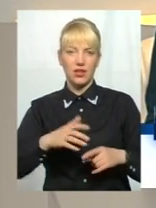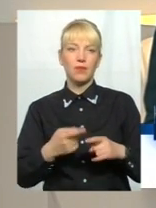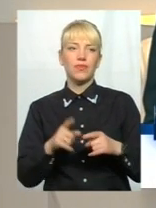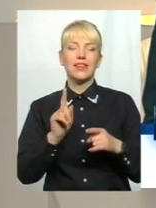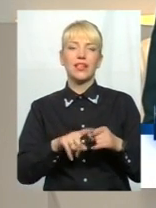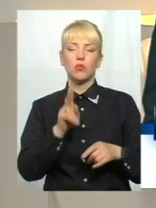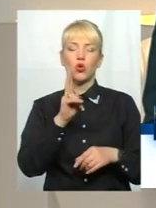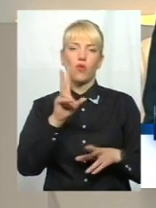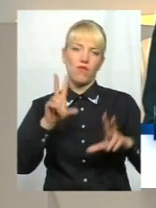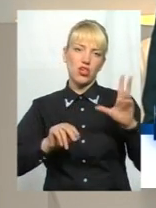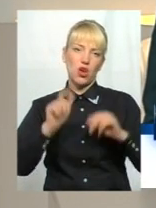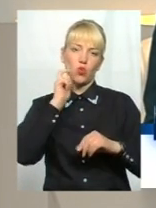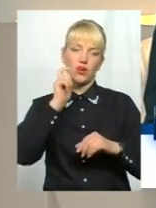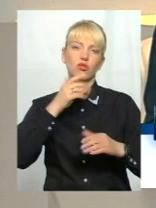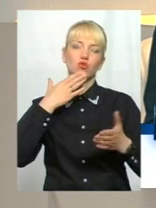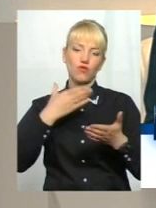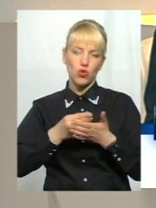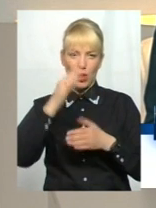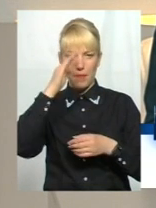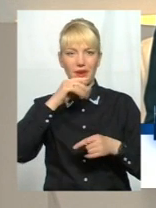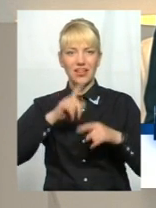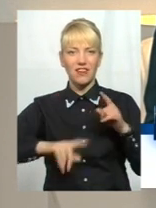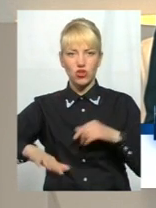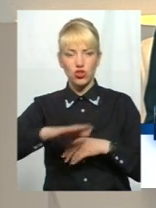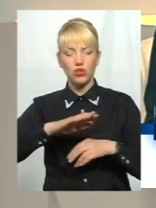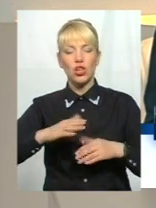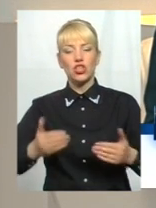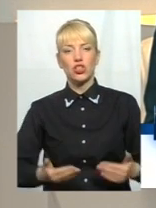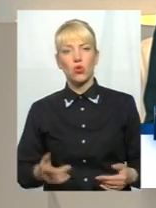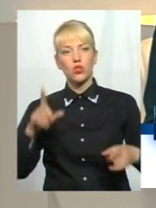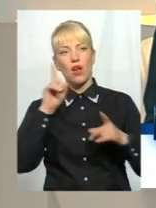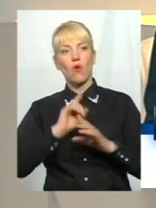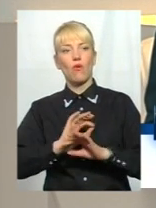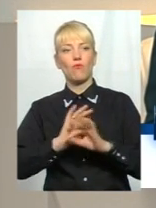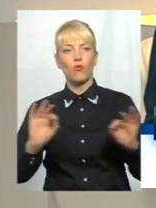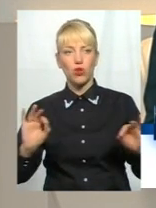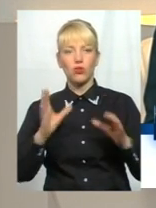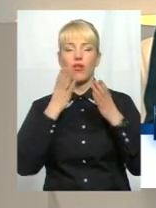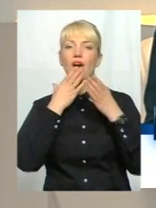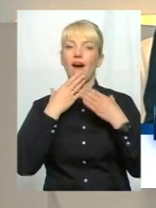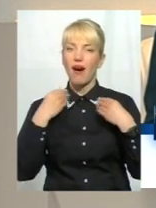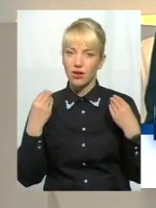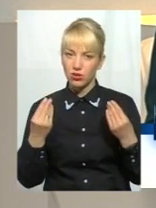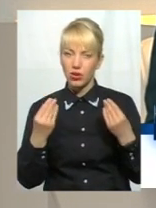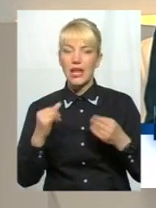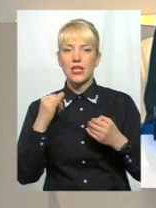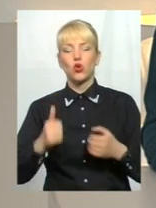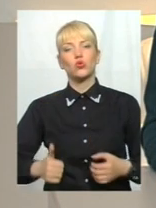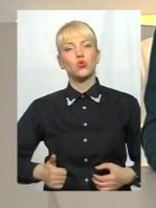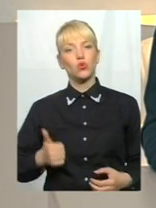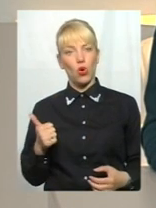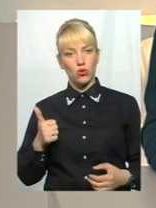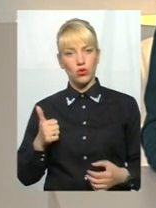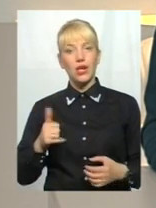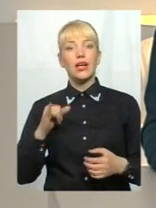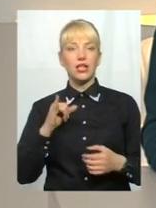вважає Україну своєю батьківщиною, жилося комфортно, гарно, достойно. І